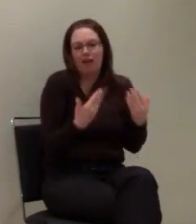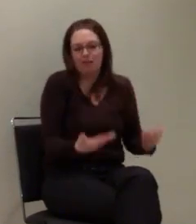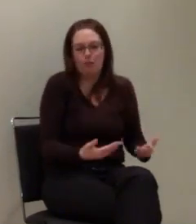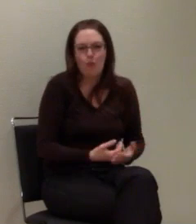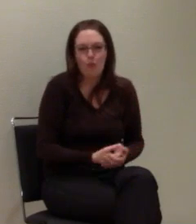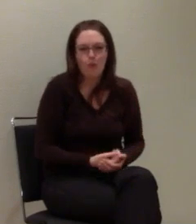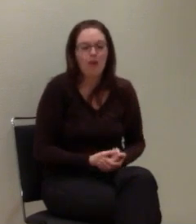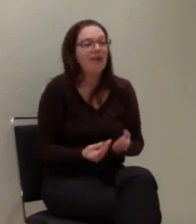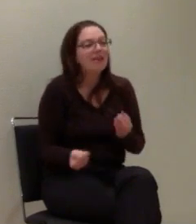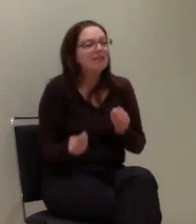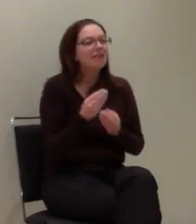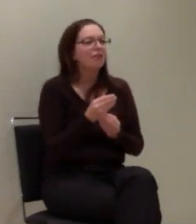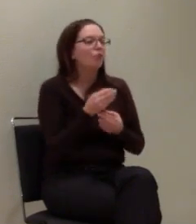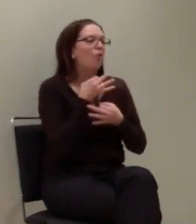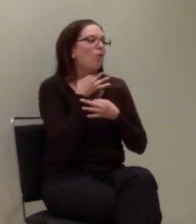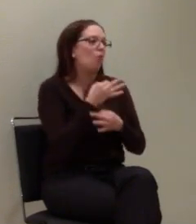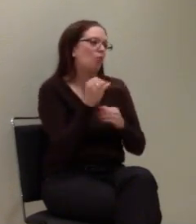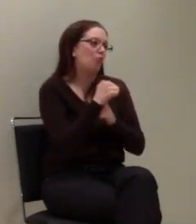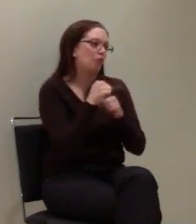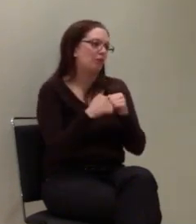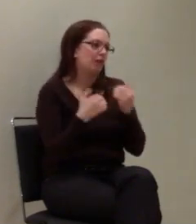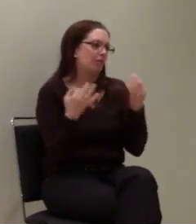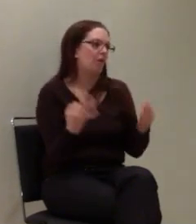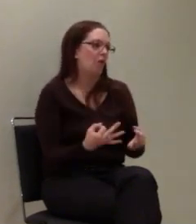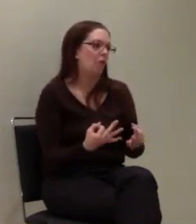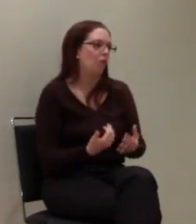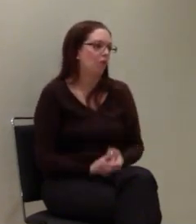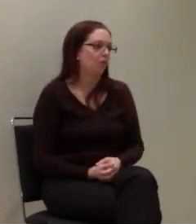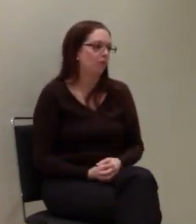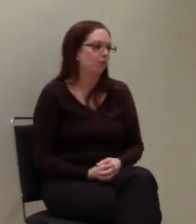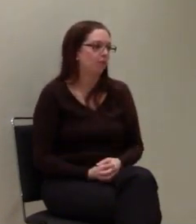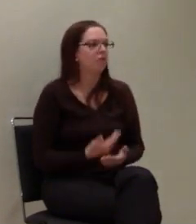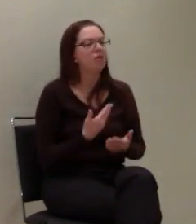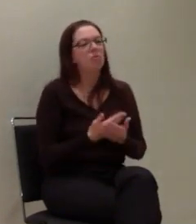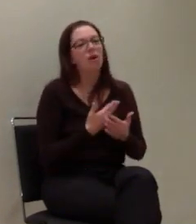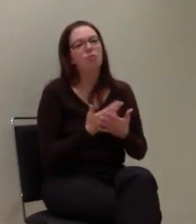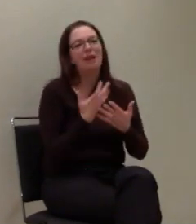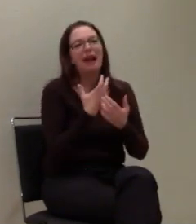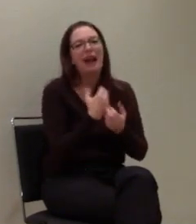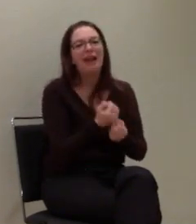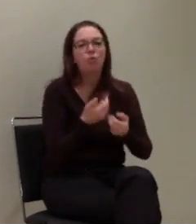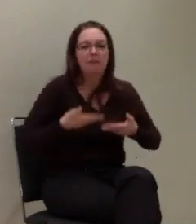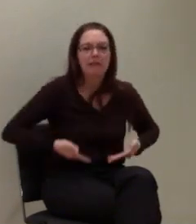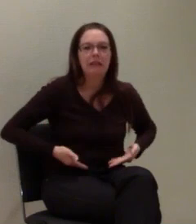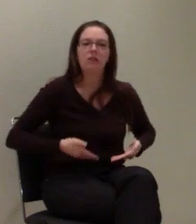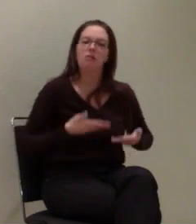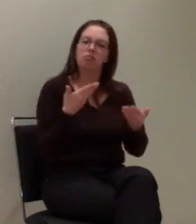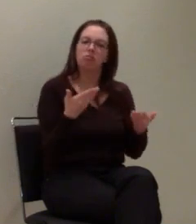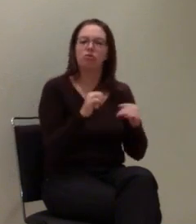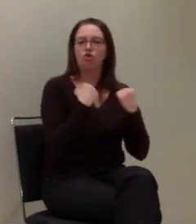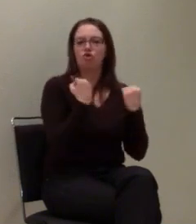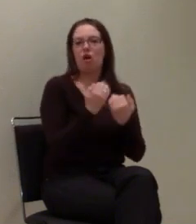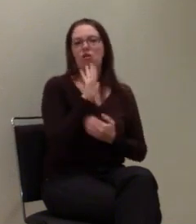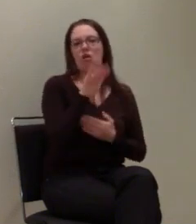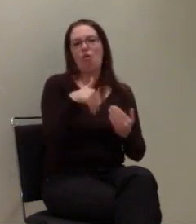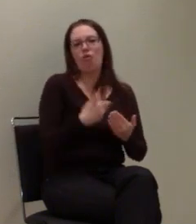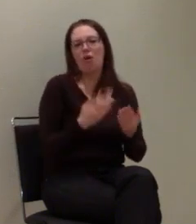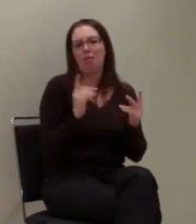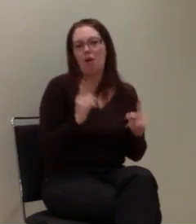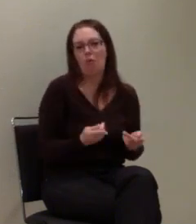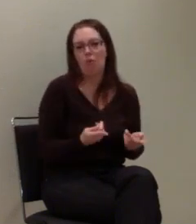sondern eben auch Notrufsysteme oder auch eben Rettungsdienste und so Sachen. Gibt es da